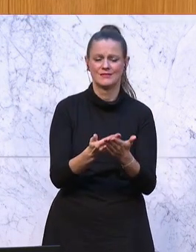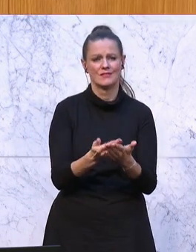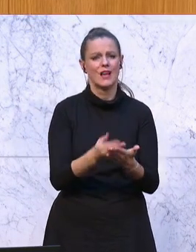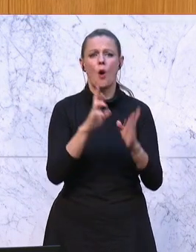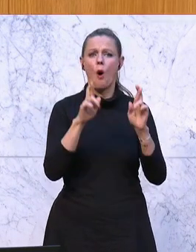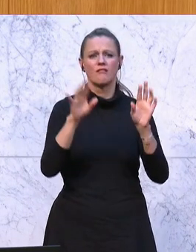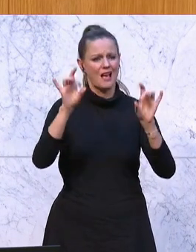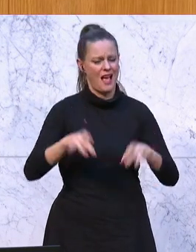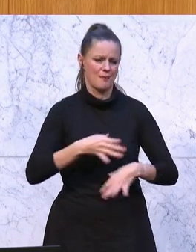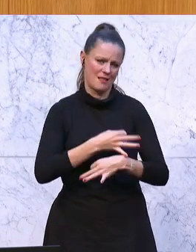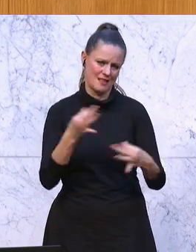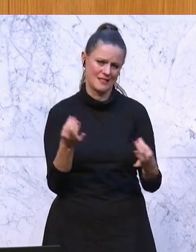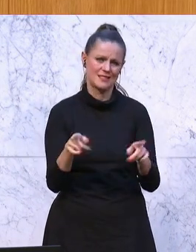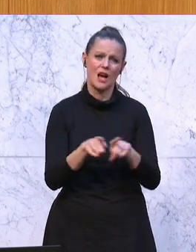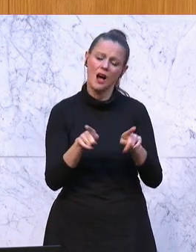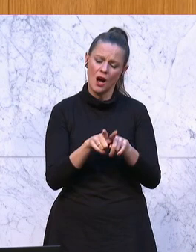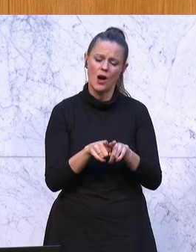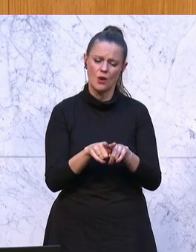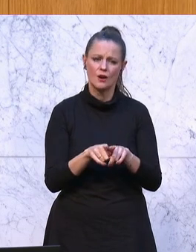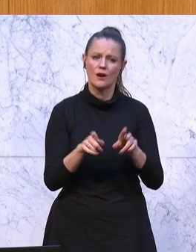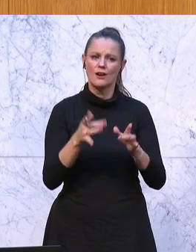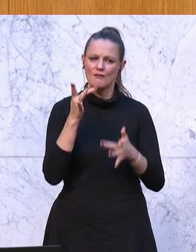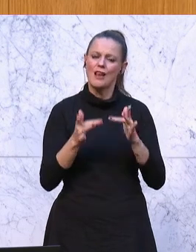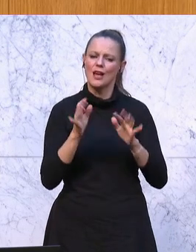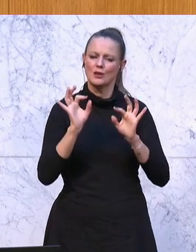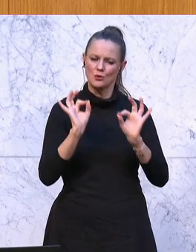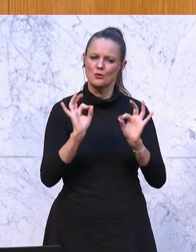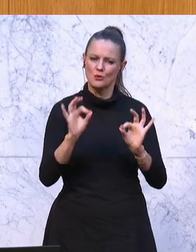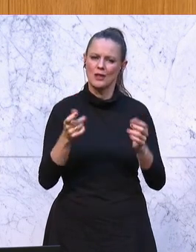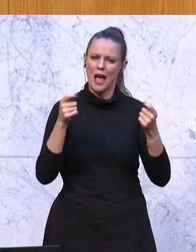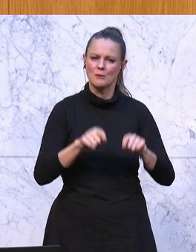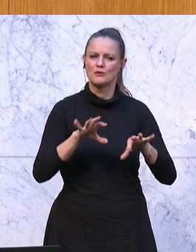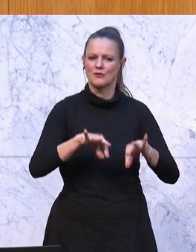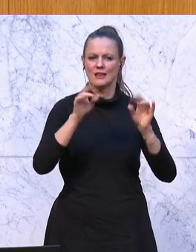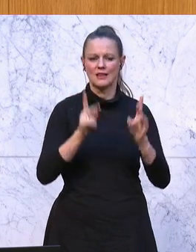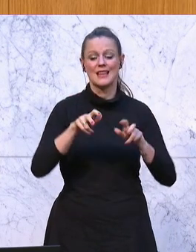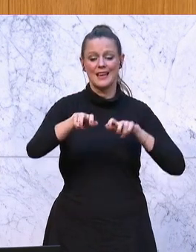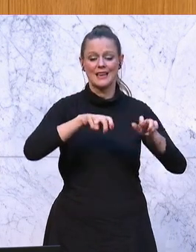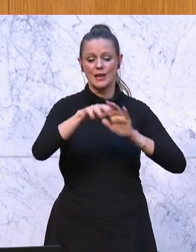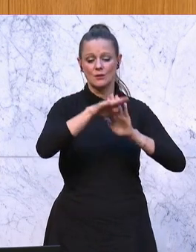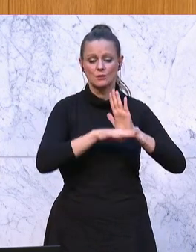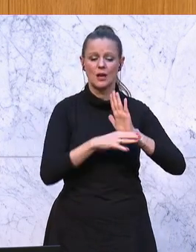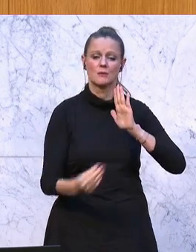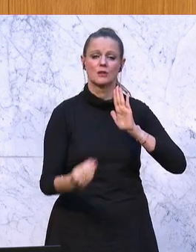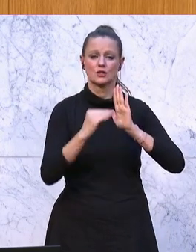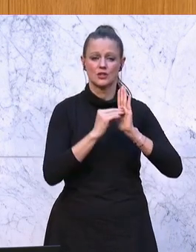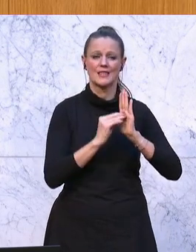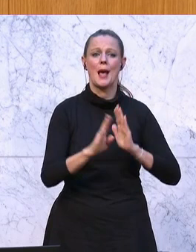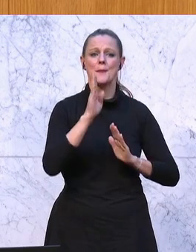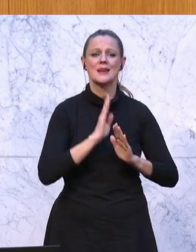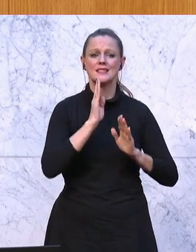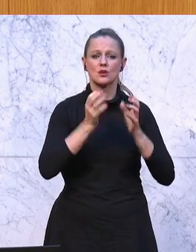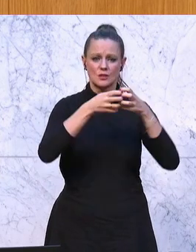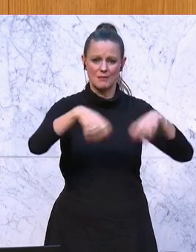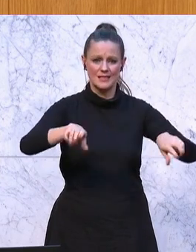aufgegeben habe, dass wir auch hier zu einem guten Abschluss kommen. Wir haben im Regierungsprogramm das Pensionssplitting und für